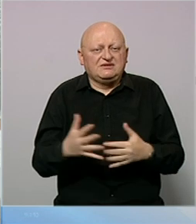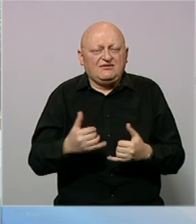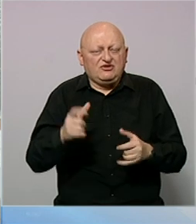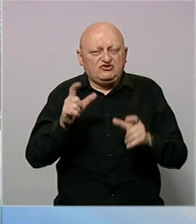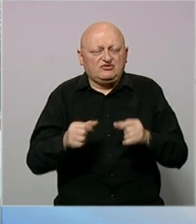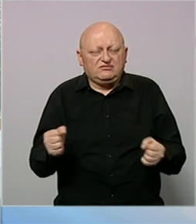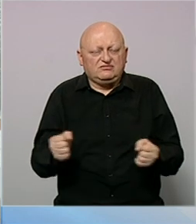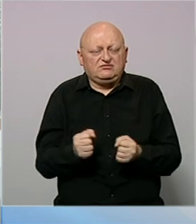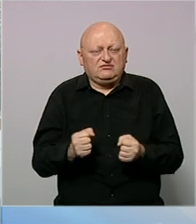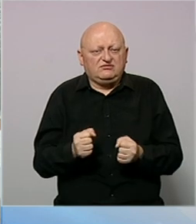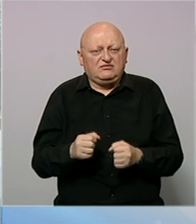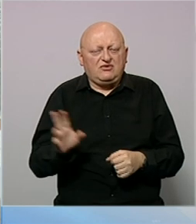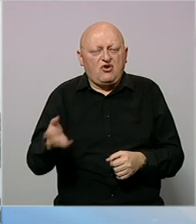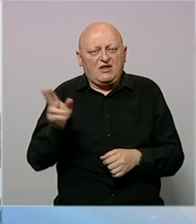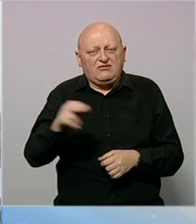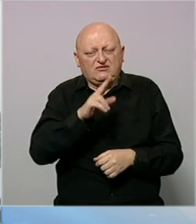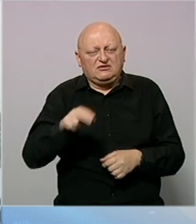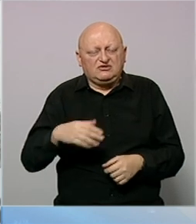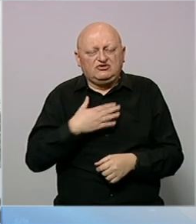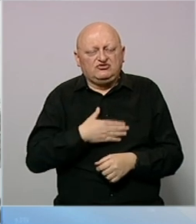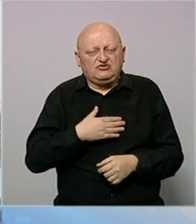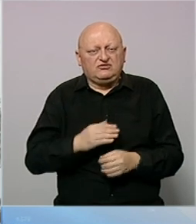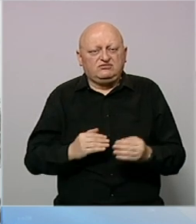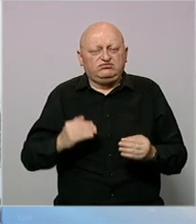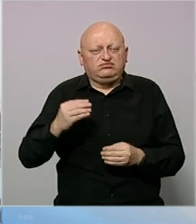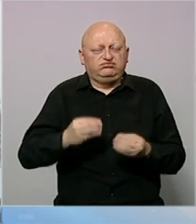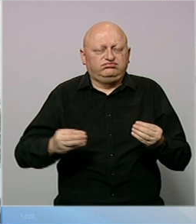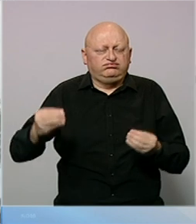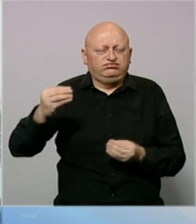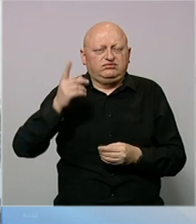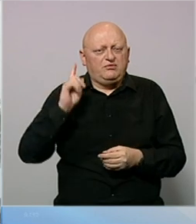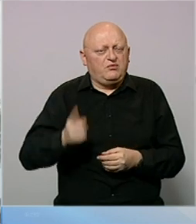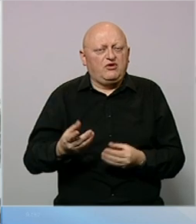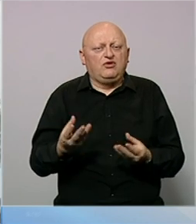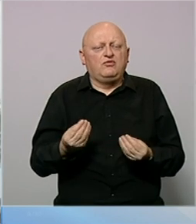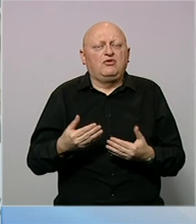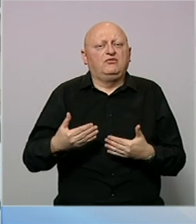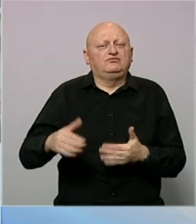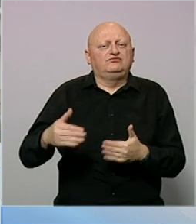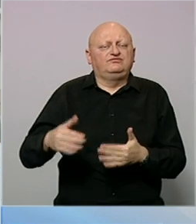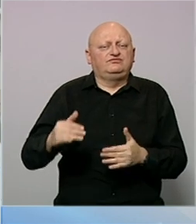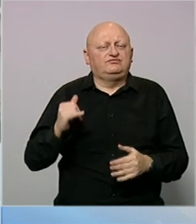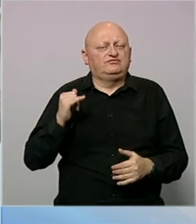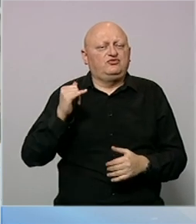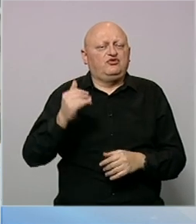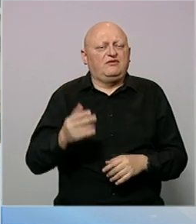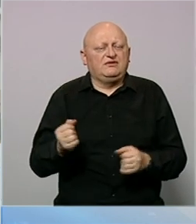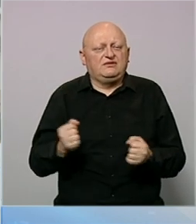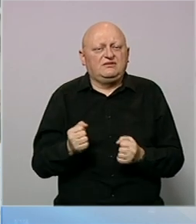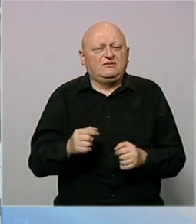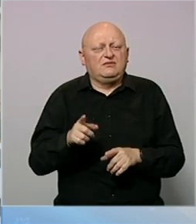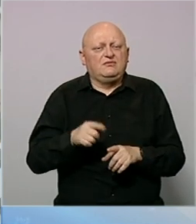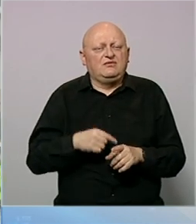građana zimovanja je odavno prekriženo sa listi želja. Rastuća krize i poskupljenja primorali su mnoge da se odreknu zimskog putovanja ili da ga